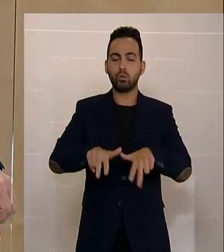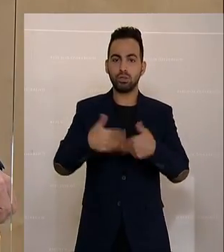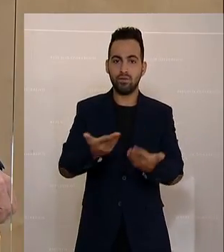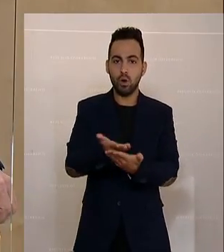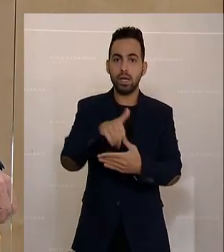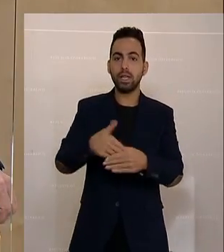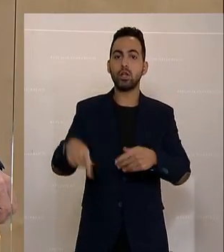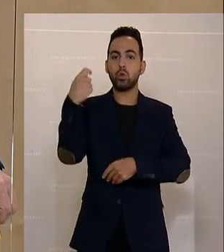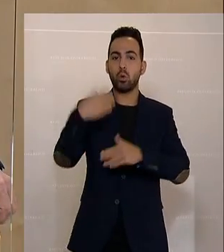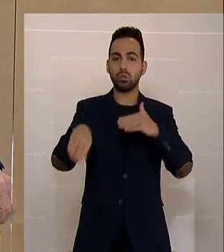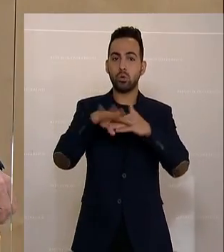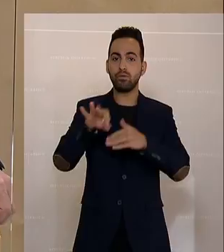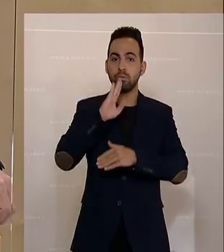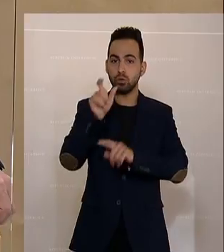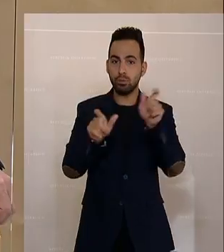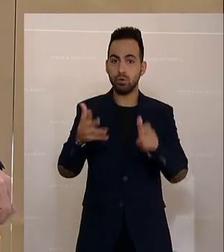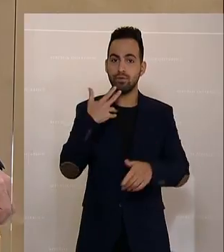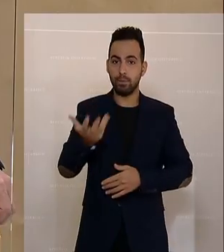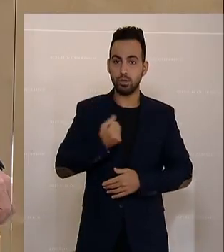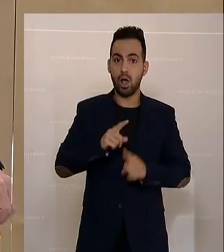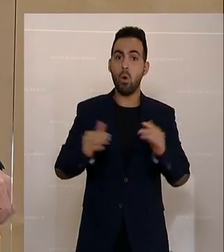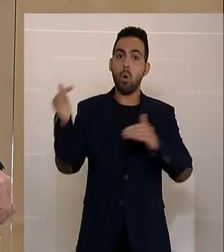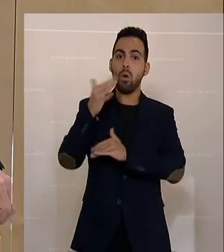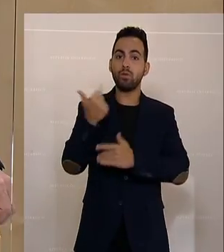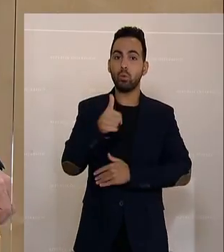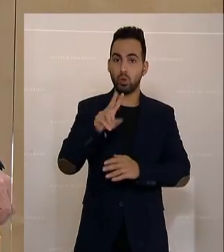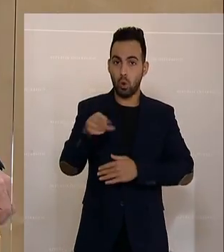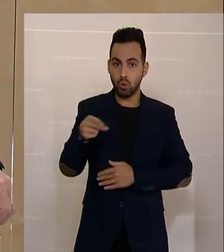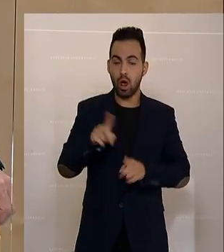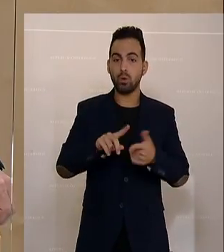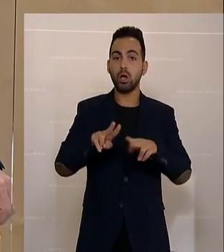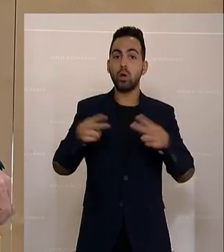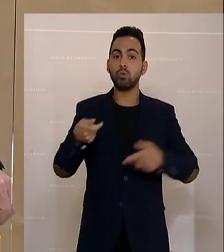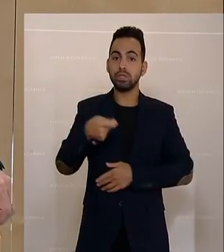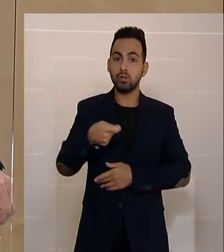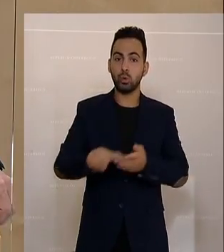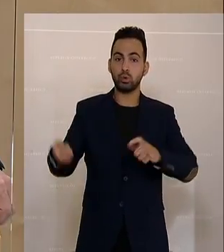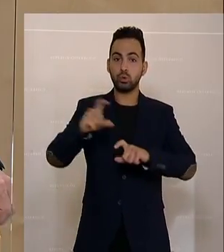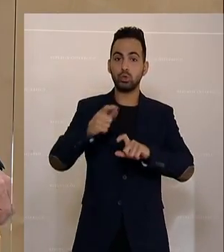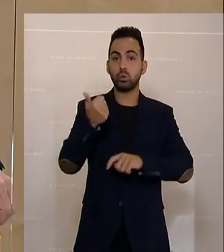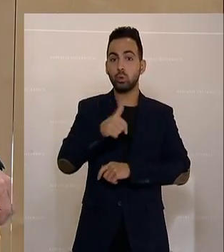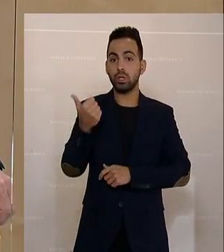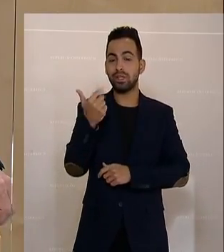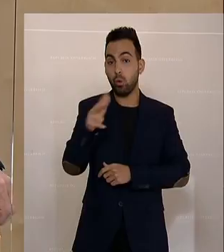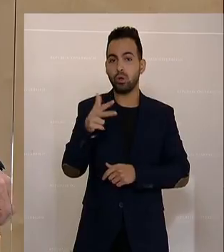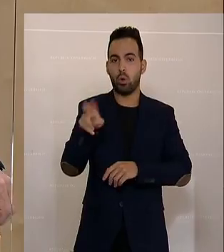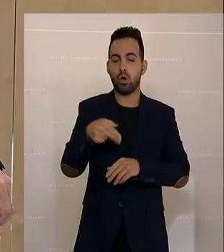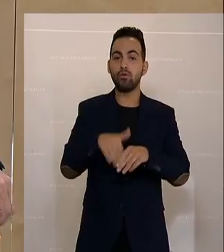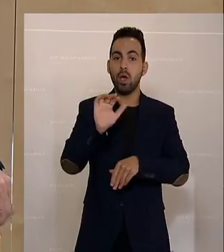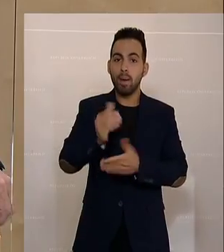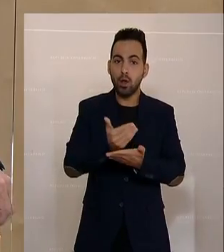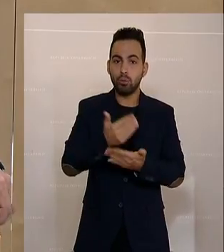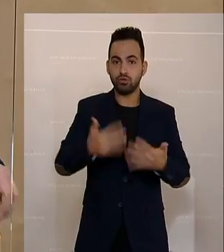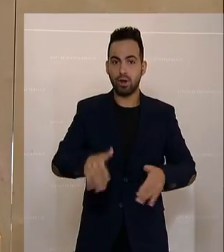einen Teuerungsausgleich für PensionsbezieherInnen in der Höhe von 100 Euro und einen Bundesheizkostenzuschuss in der Höhe von 300 Euro für einkommensschwache